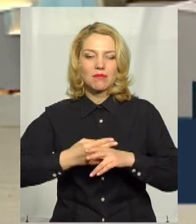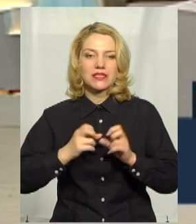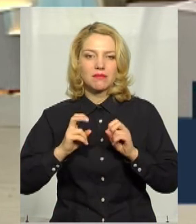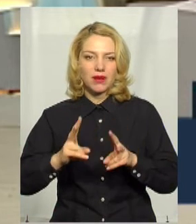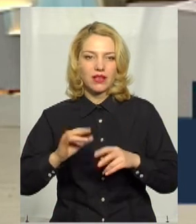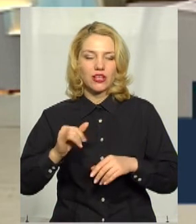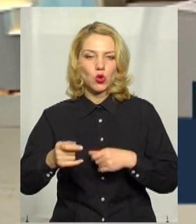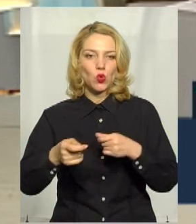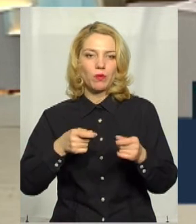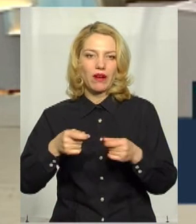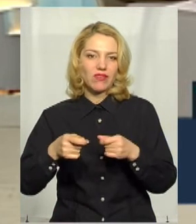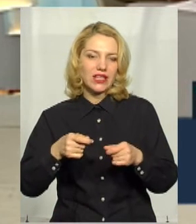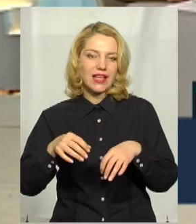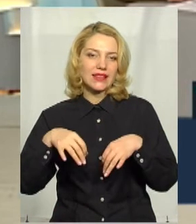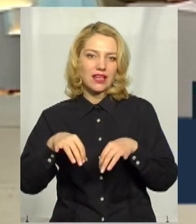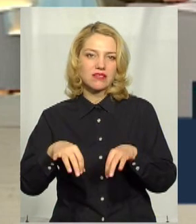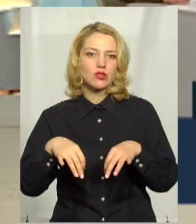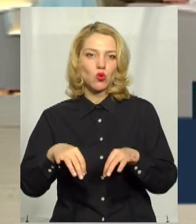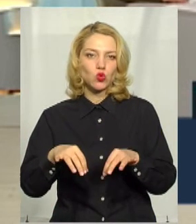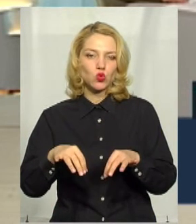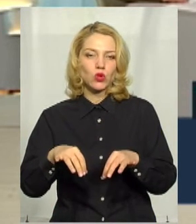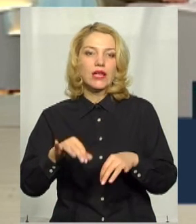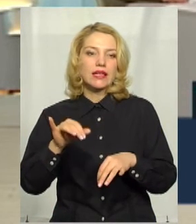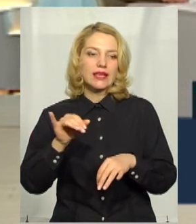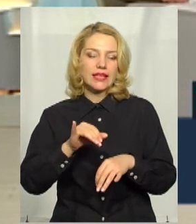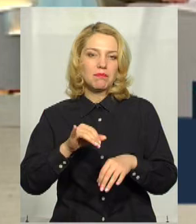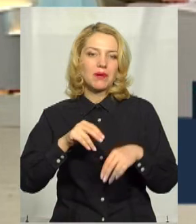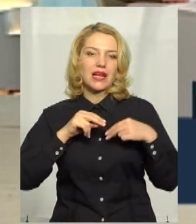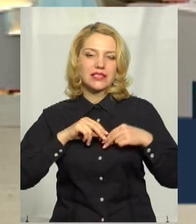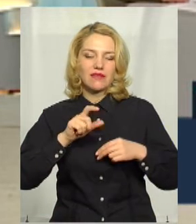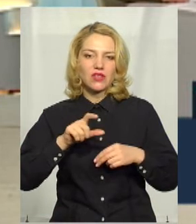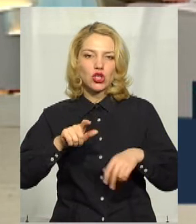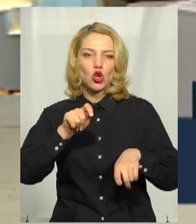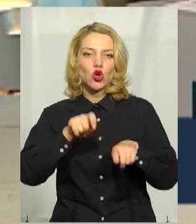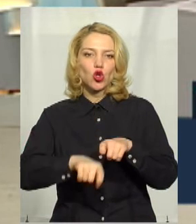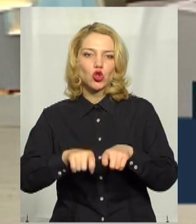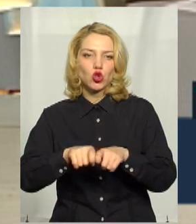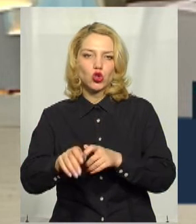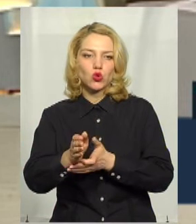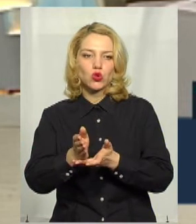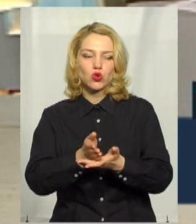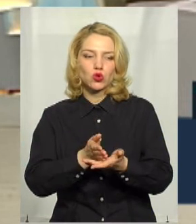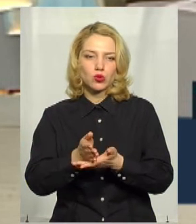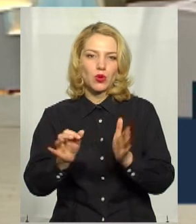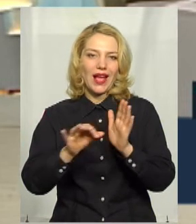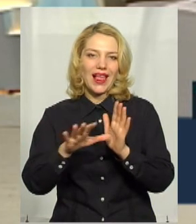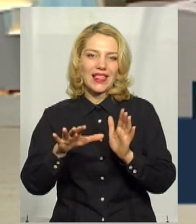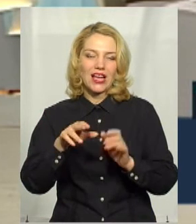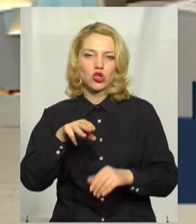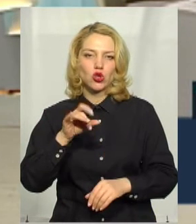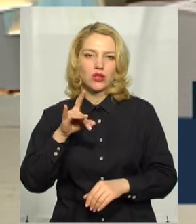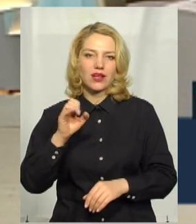відповідно управління транспорту і працівники контрольної служби комунального підприємства «Електротранс».